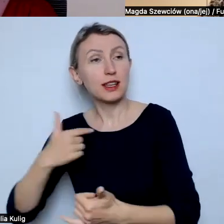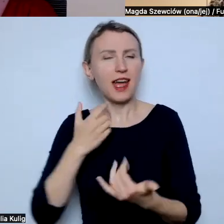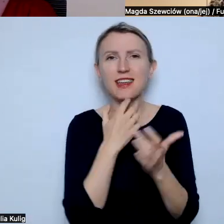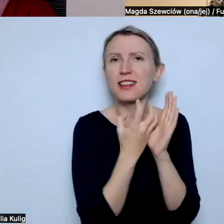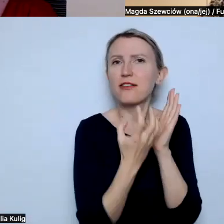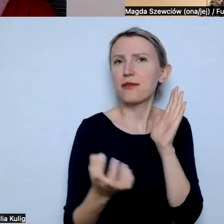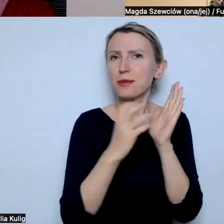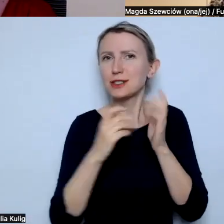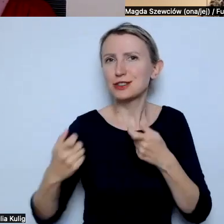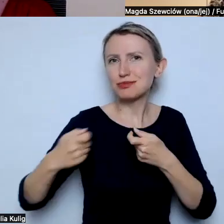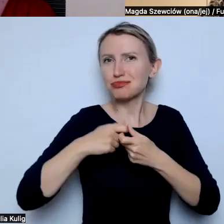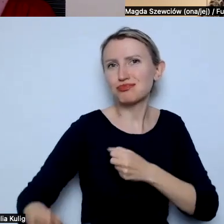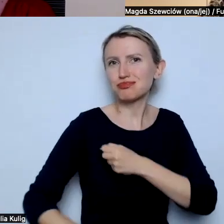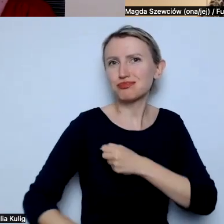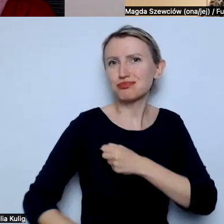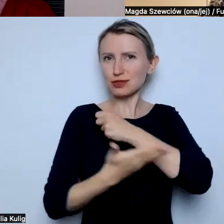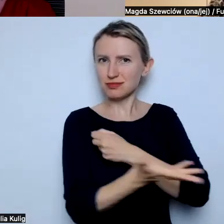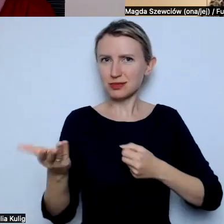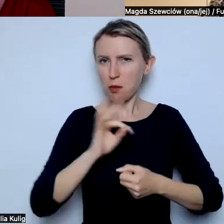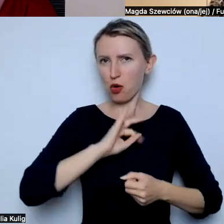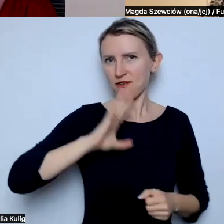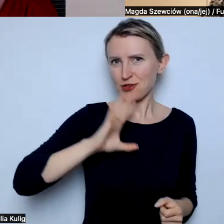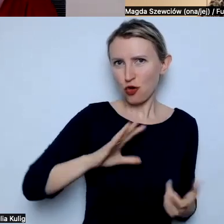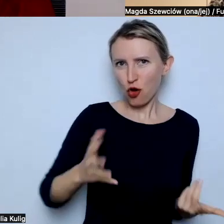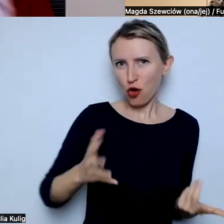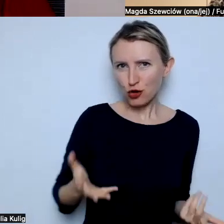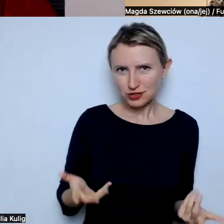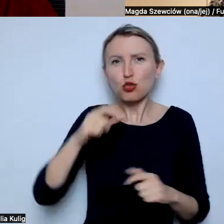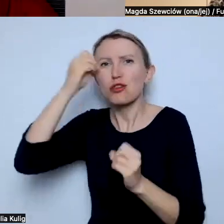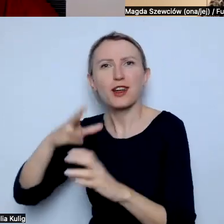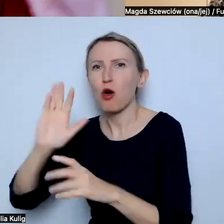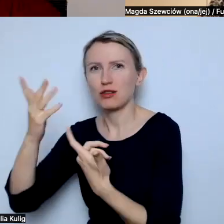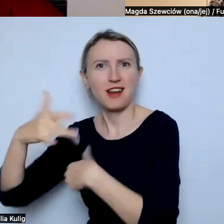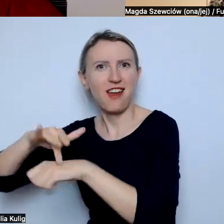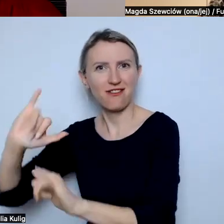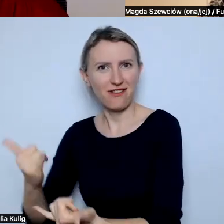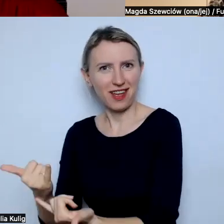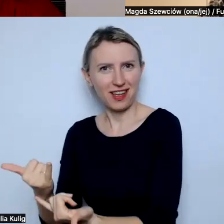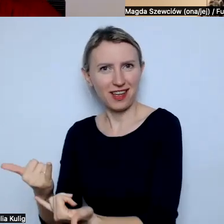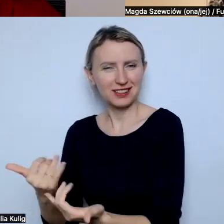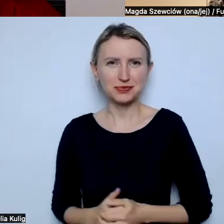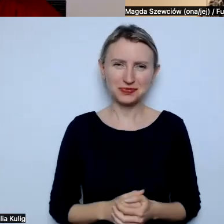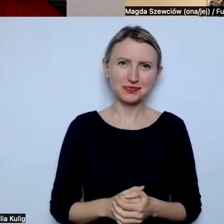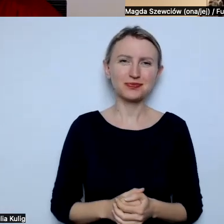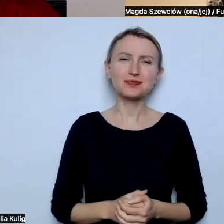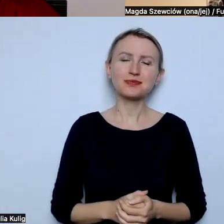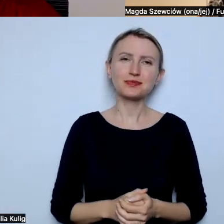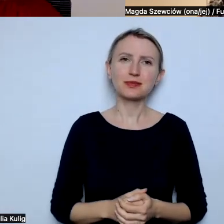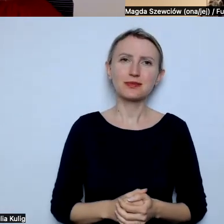sojuszniczy i się opowiem za swoimi wartościami i od tych wątpliwości jakoś starać się